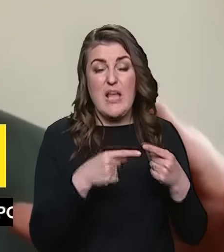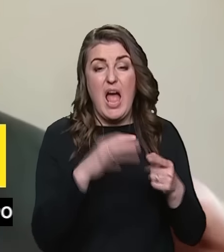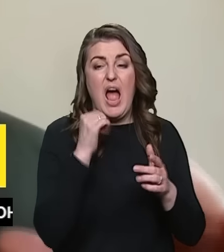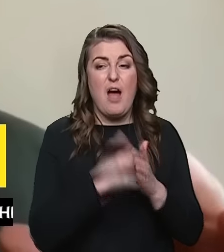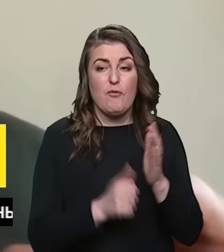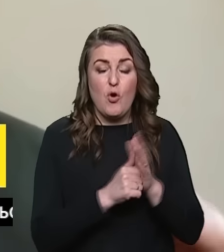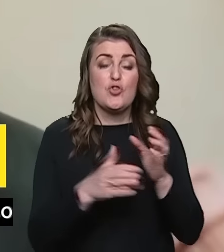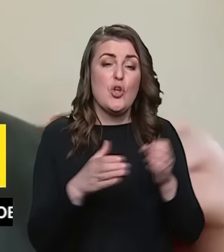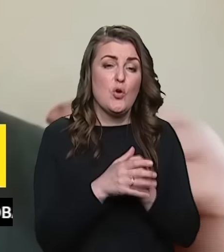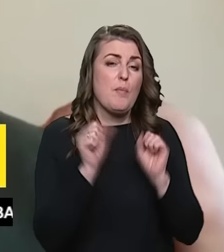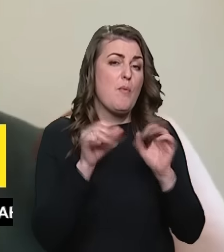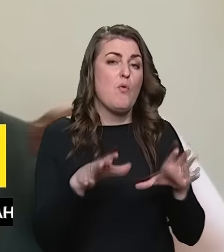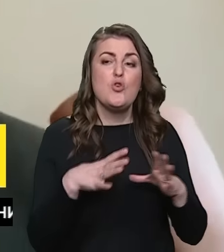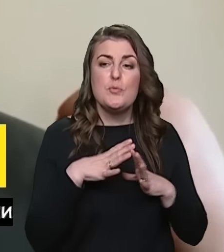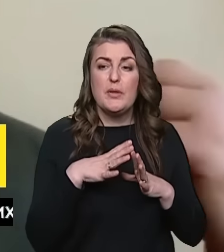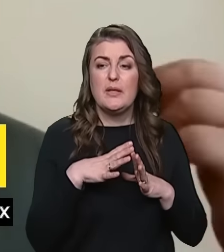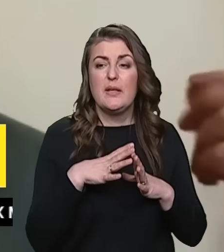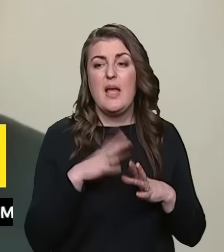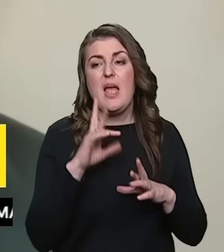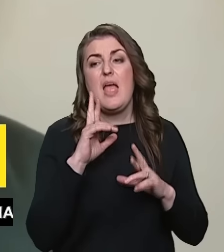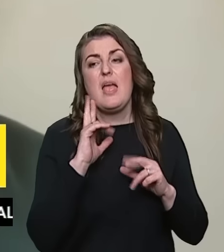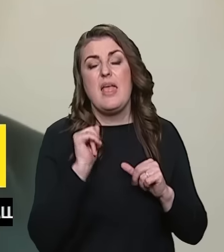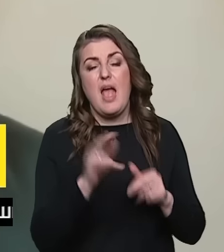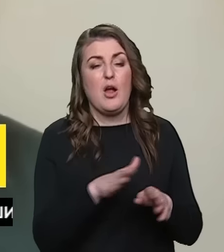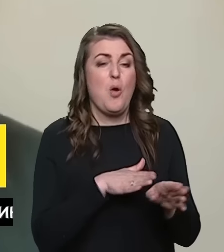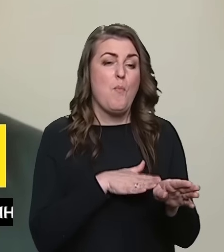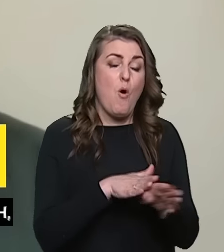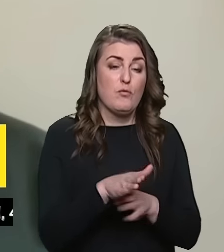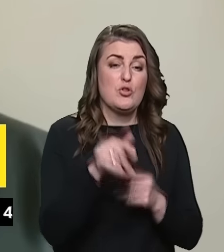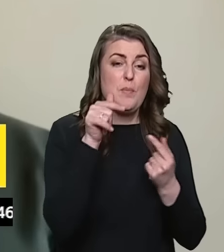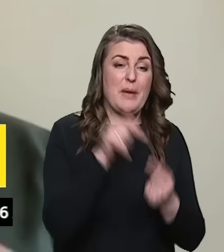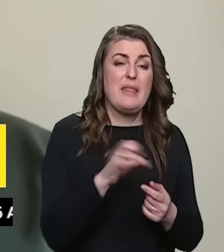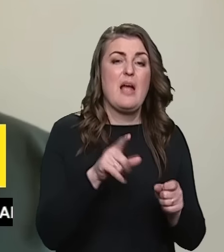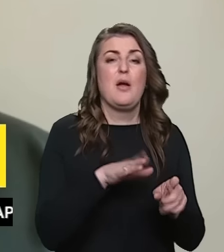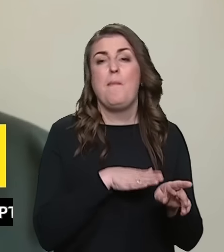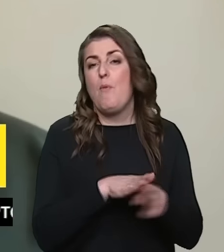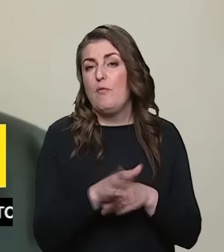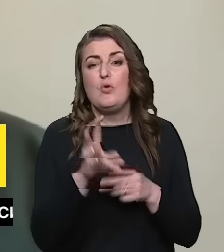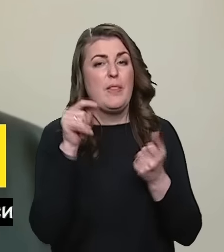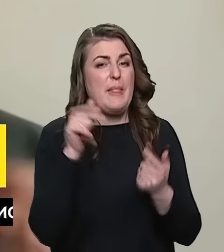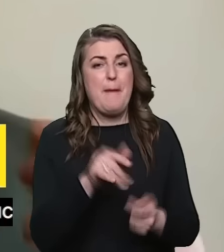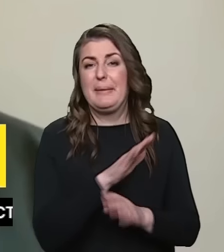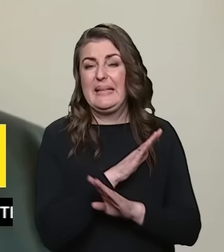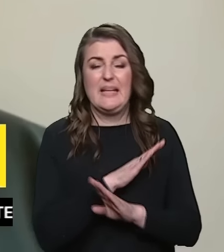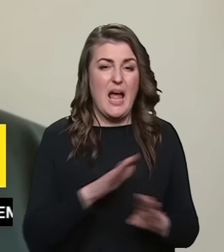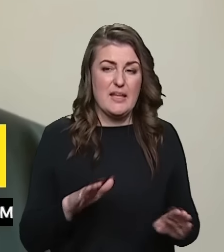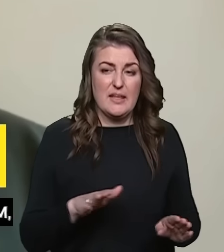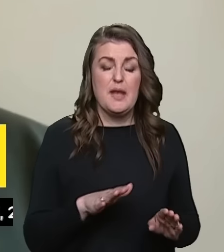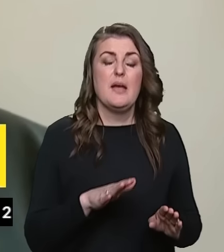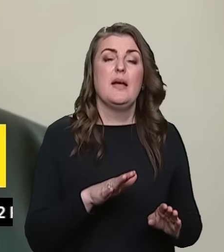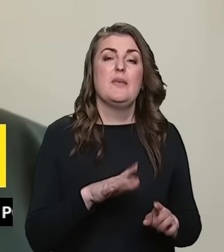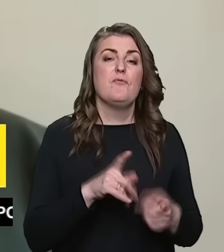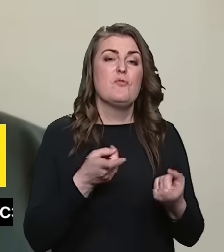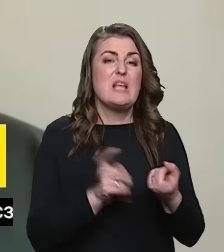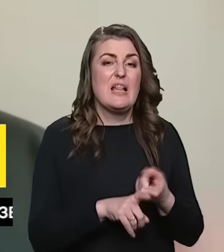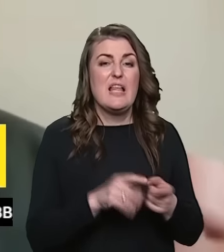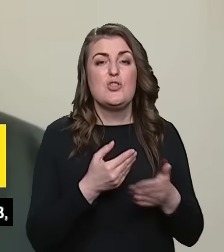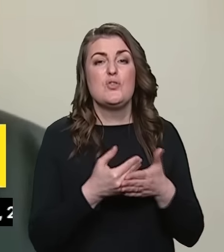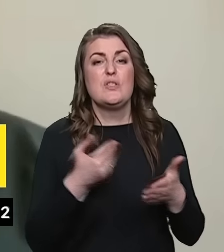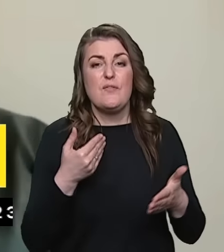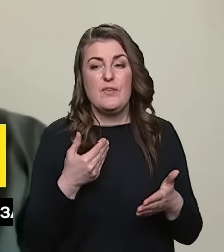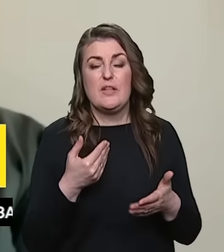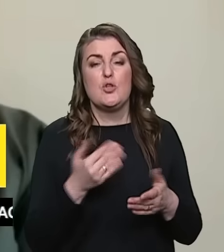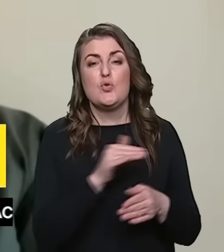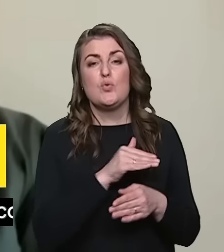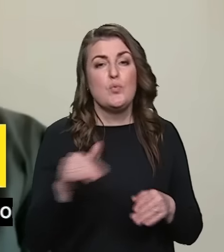кожній групі можуть бути як повністю придатні, так і повністю непридатні, знову ж таки, в залежності від